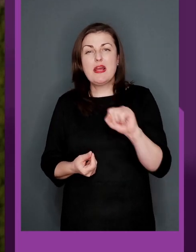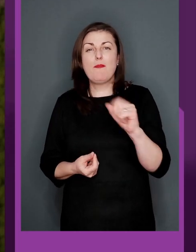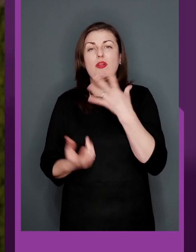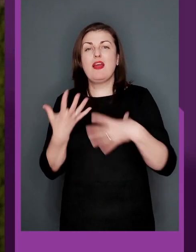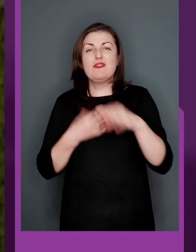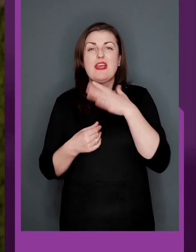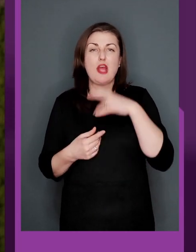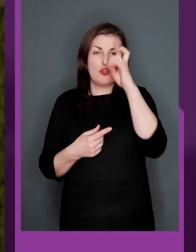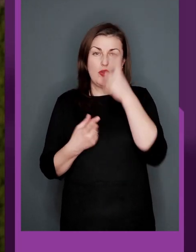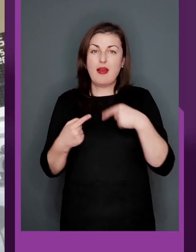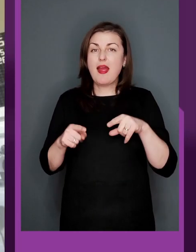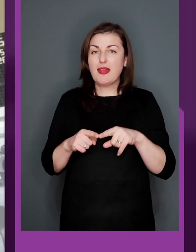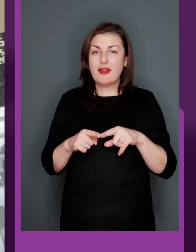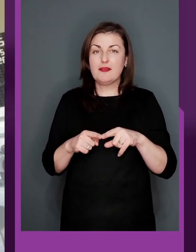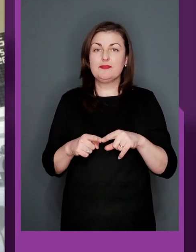нашої країни.